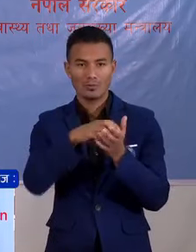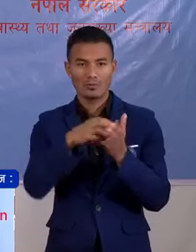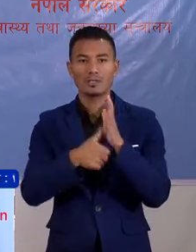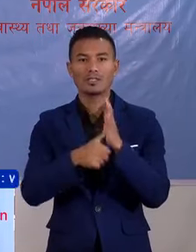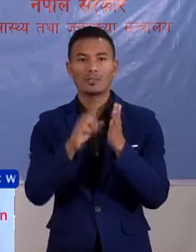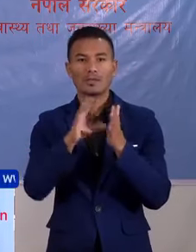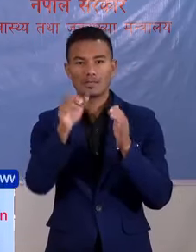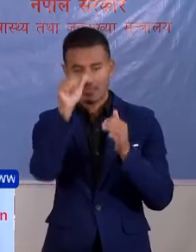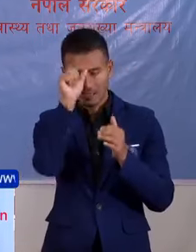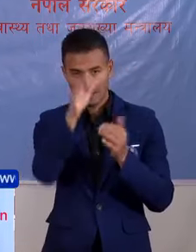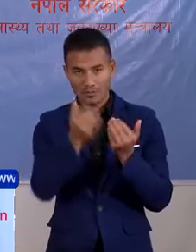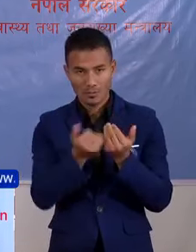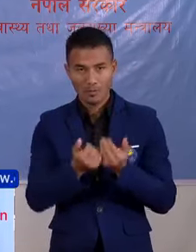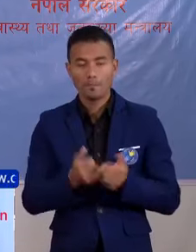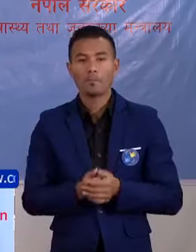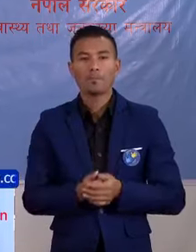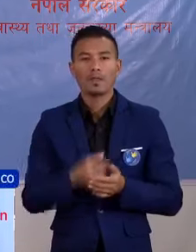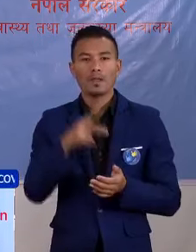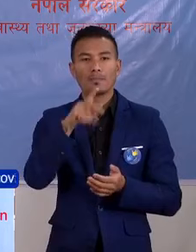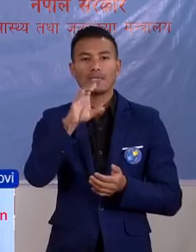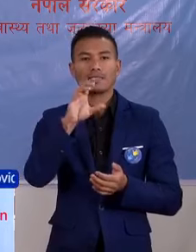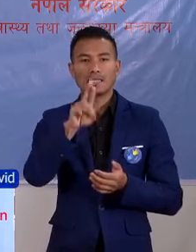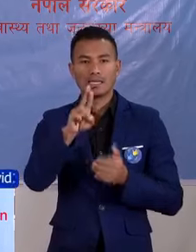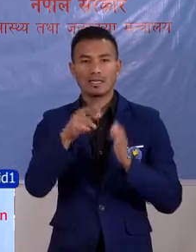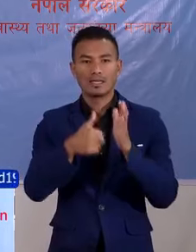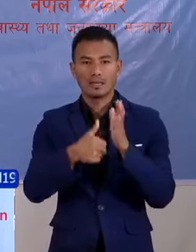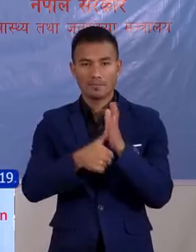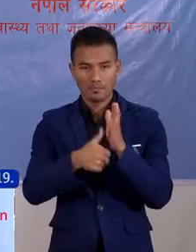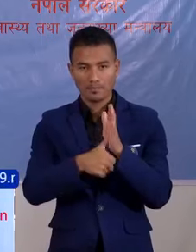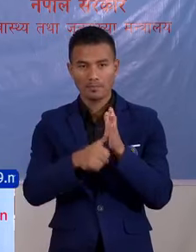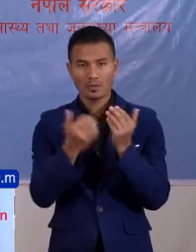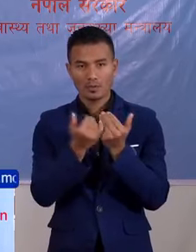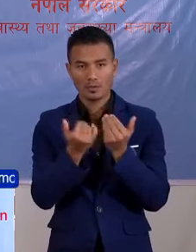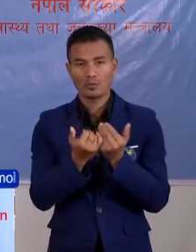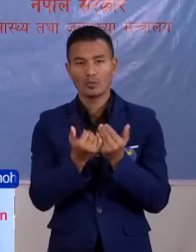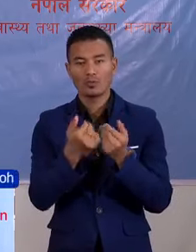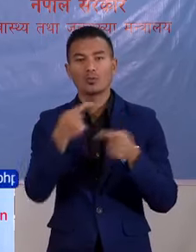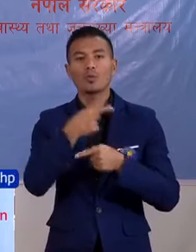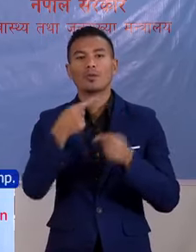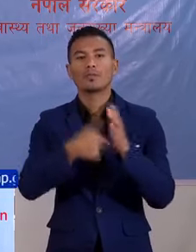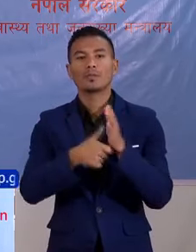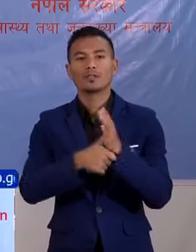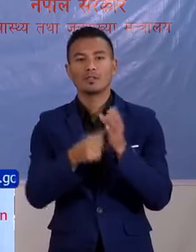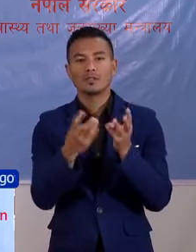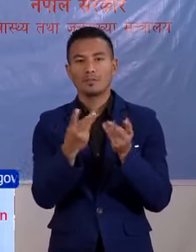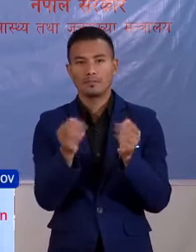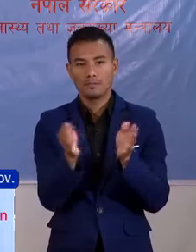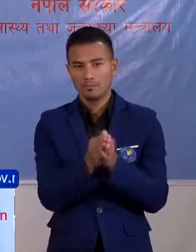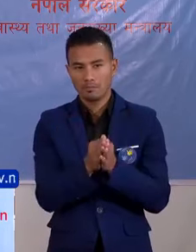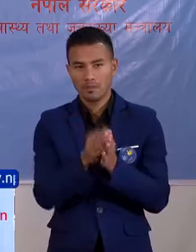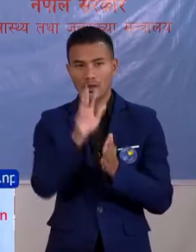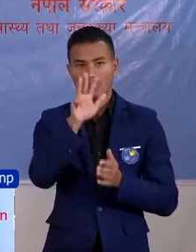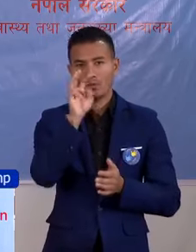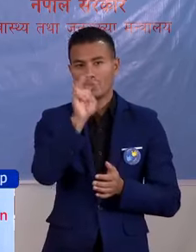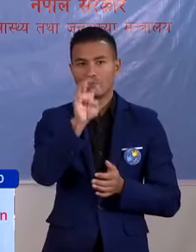गरोना चाहां छो हमरो PCR विदी बाट परिक्षेन गरिये को नमुना परिक्षेन को संख्या कूल